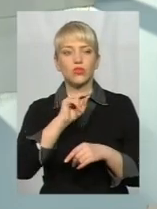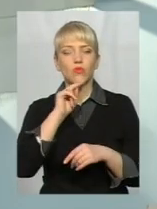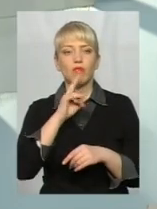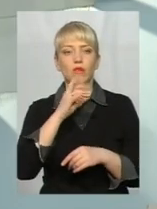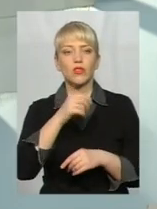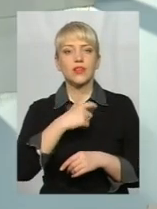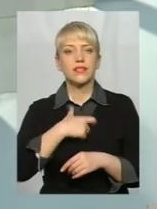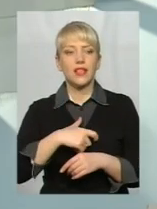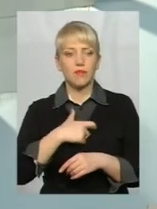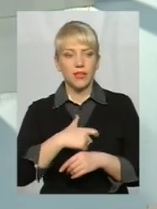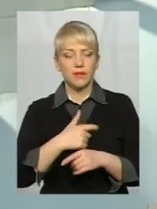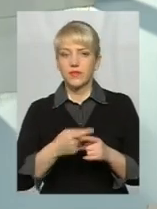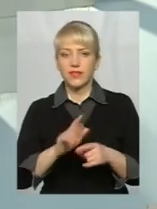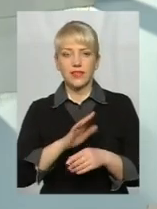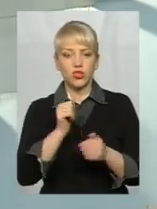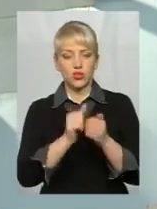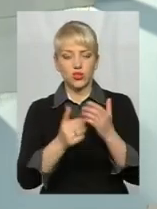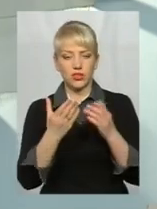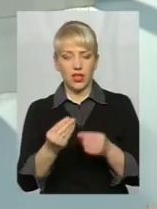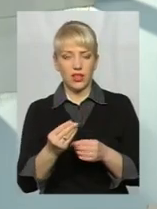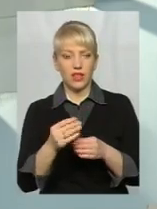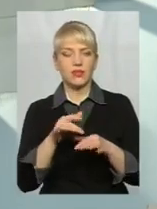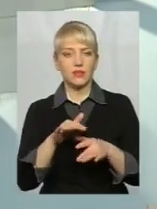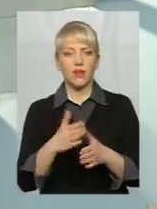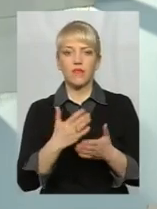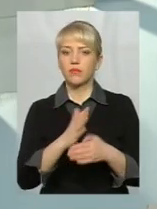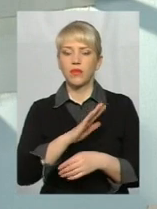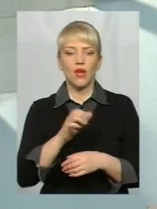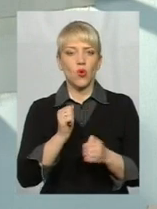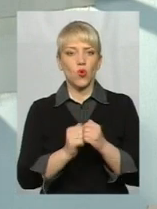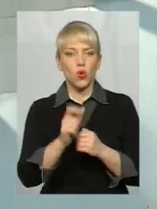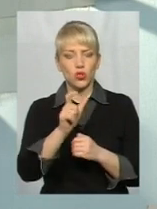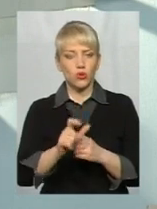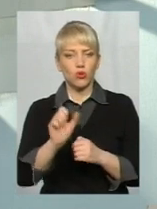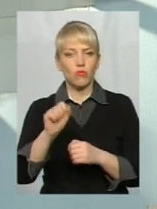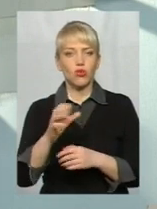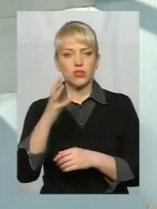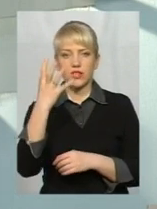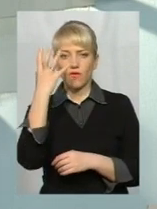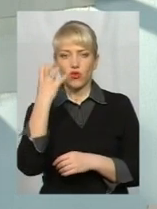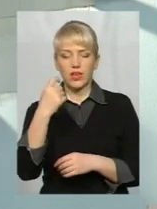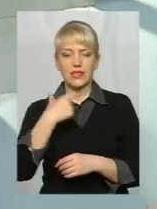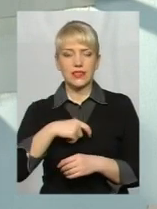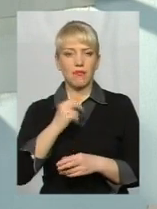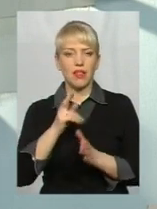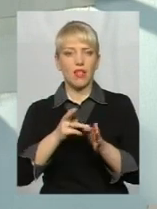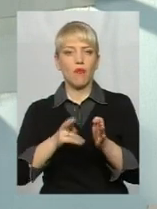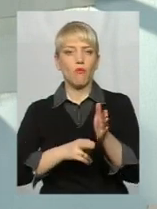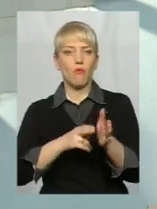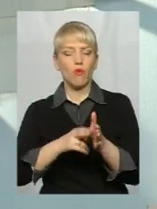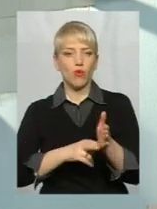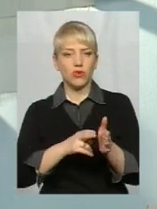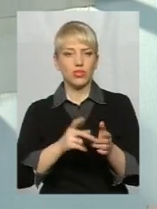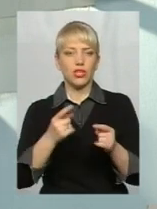І це ж не щоденна справа. Не кожен фотографується на потязі, чи на скелі, чи десь. Тобто це